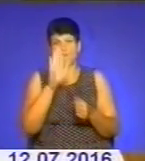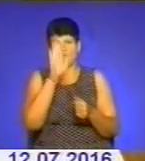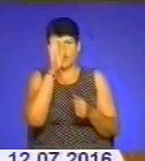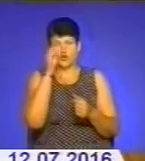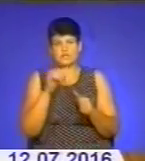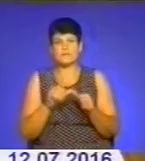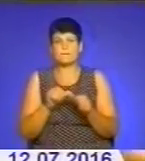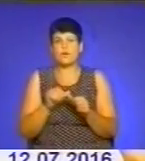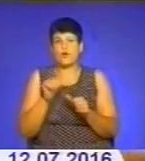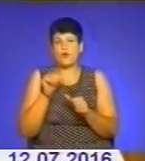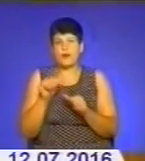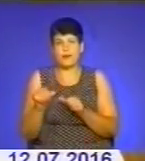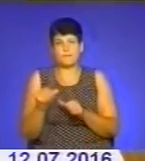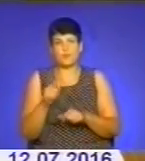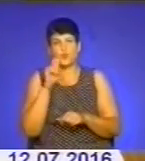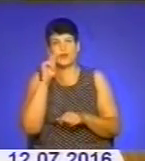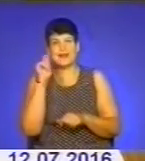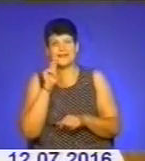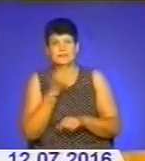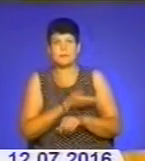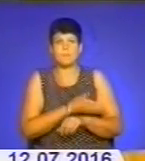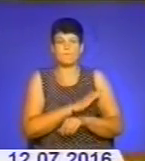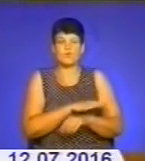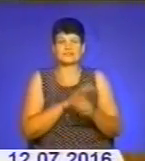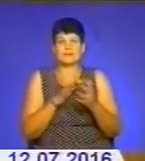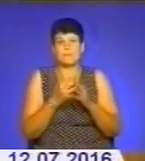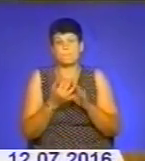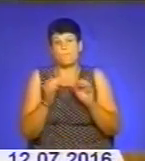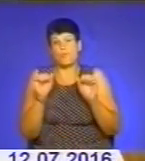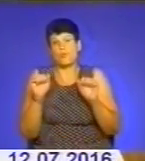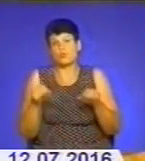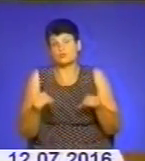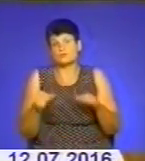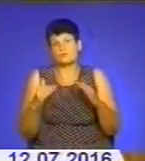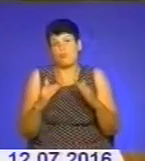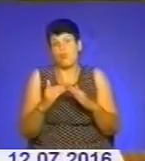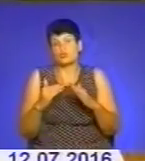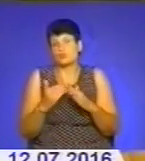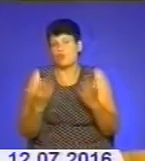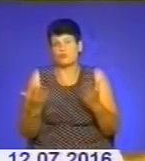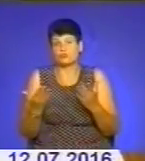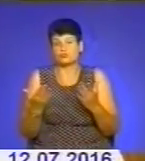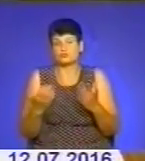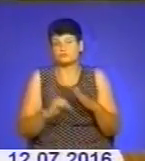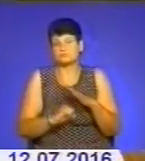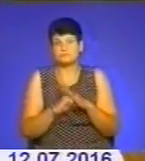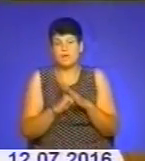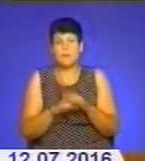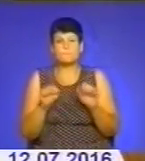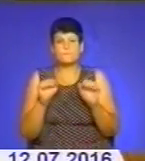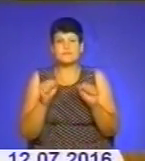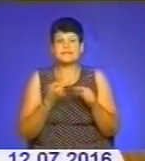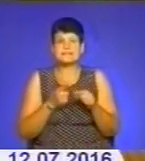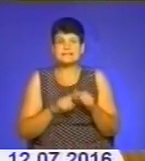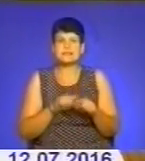окремими українськими, так і польськими селами. Можливо, і на побутовому ґрунті, оскільки десь було це. Звичайно, що це було підсилено